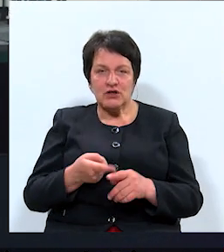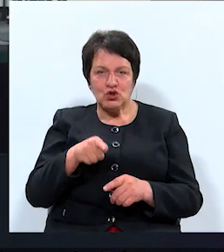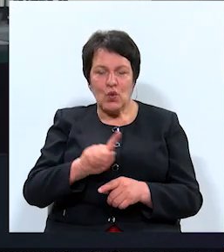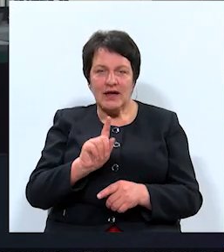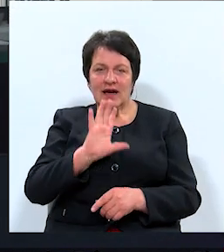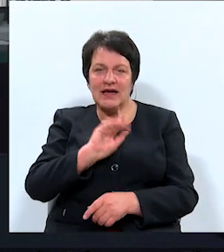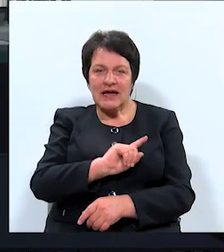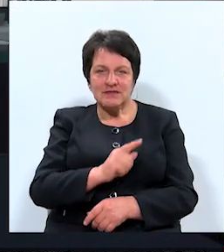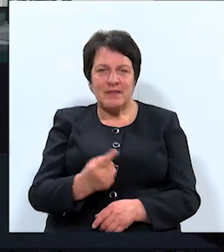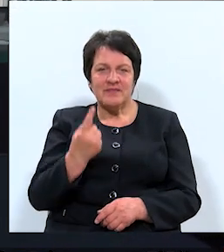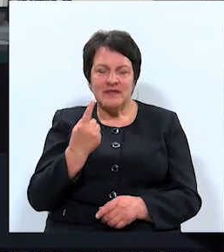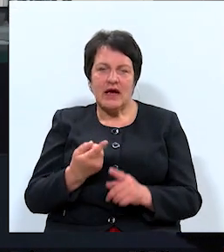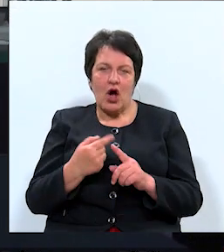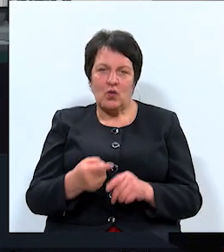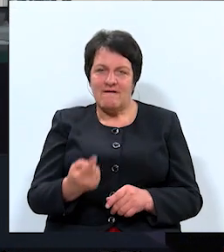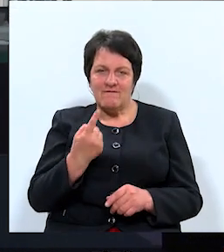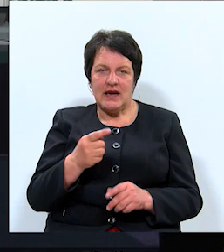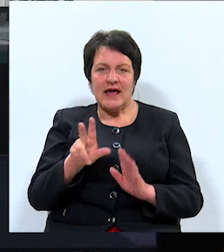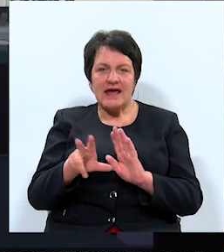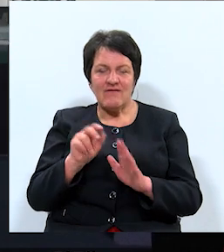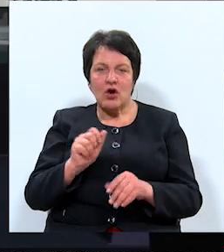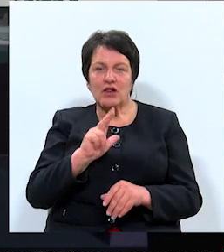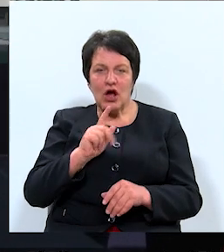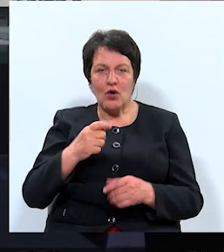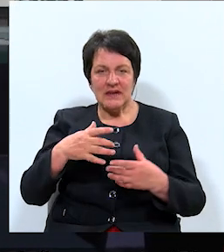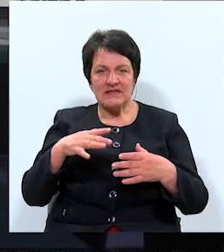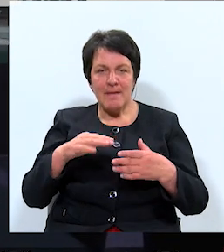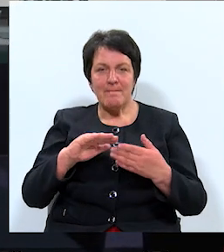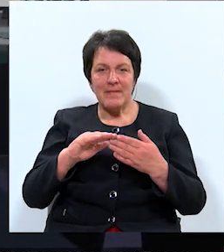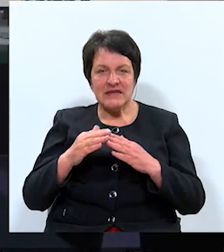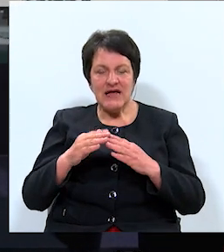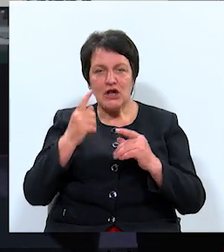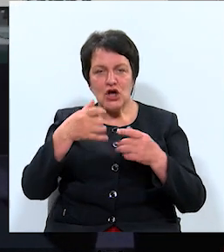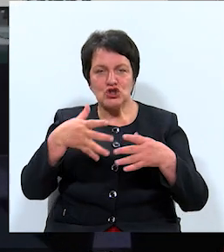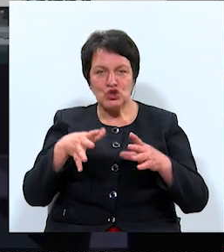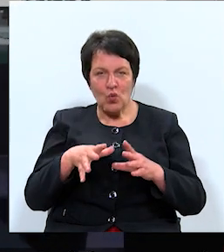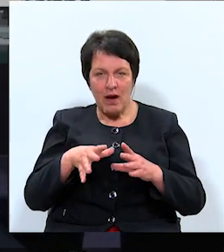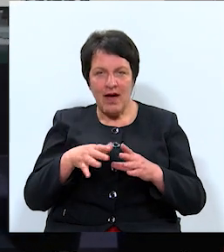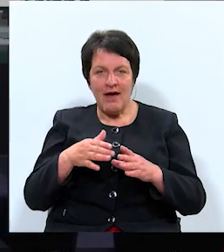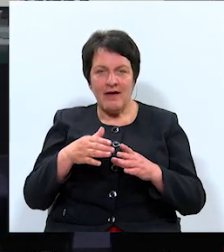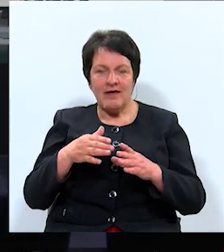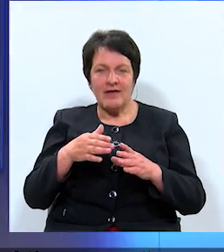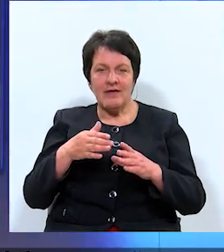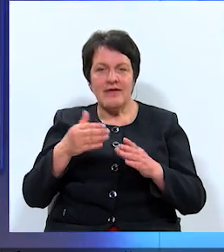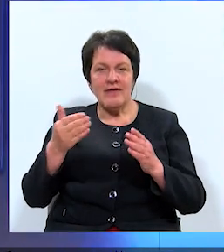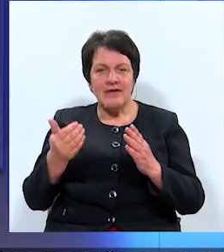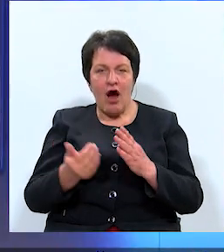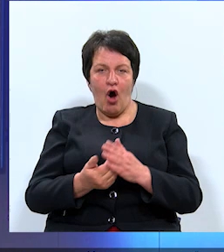tikai un vienīgi ievēlot Daugavpils pilsētas domē jaunus, bez